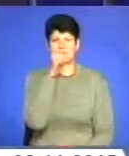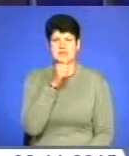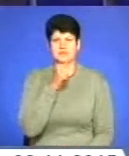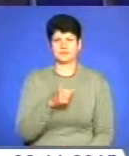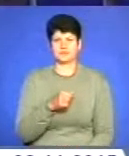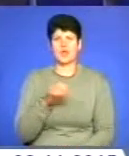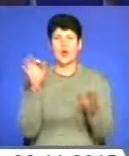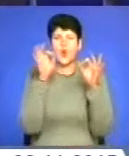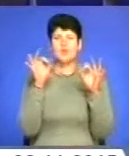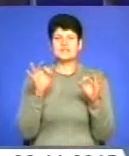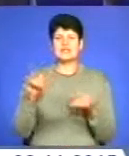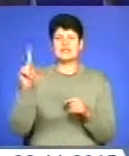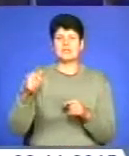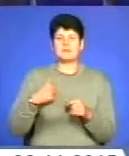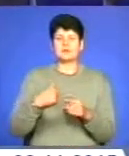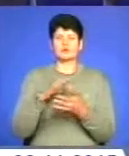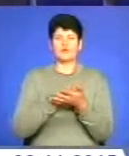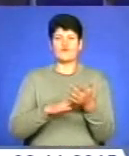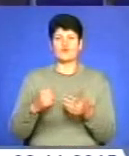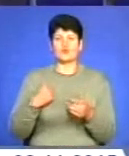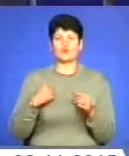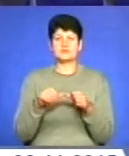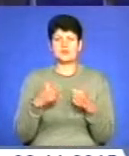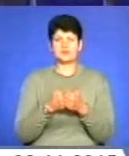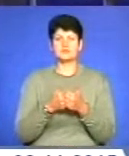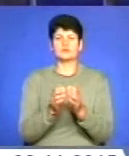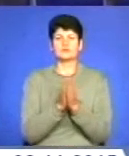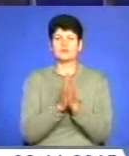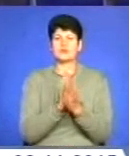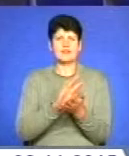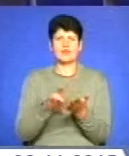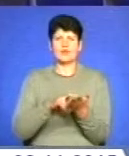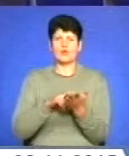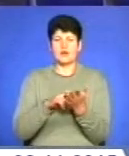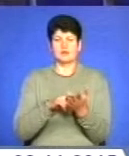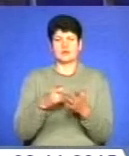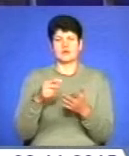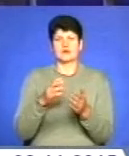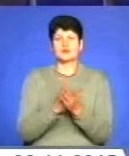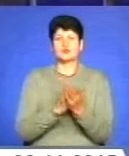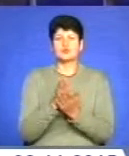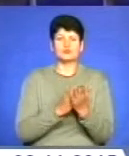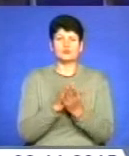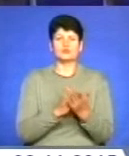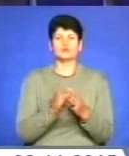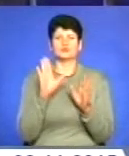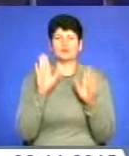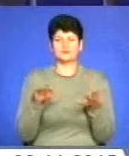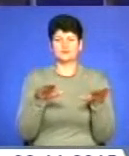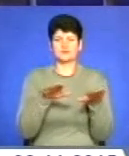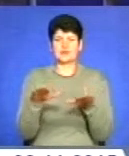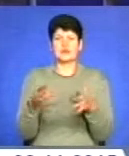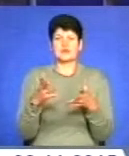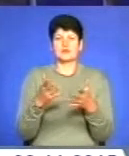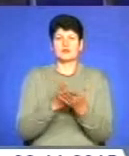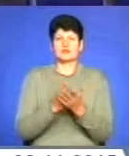Усійній призов триває у військових комісаріатах. Закликають парубків не боятися строкової служби в армії, адже дислокуватимуться вони у військових частинах